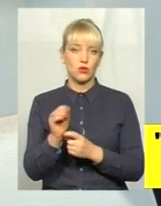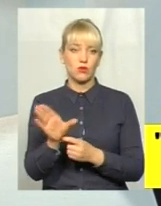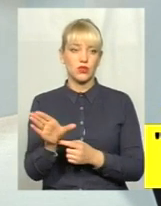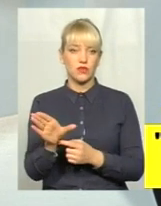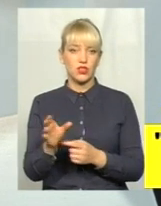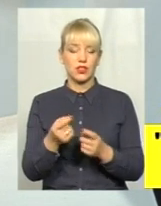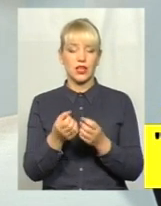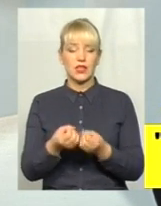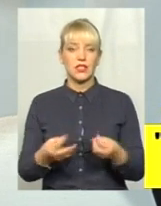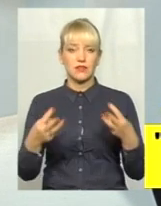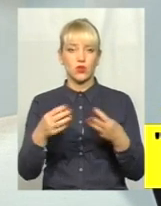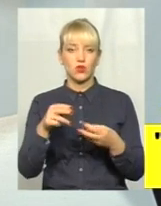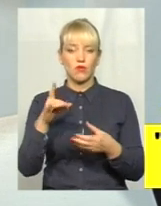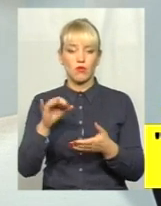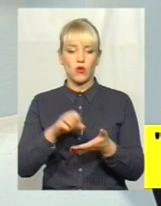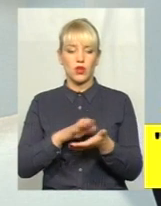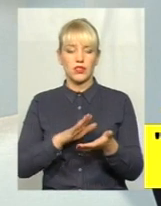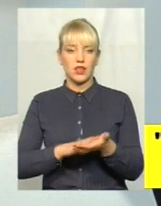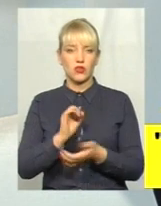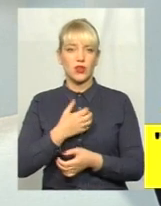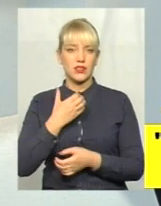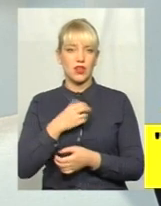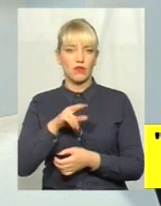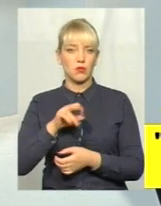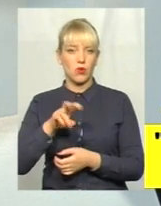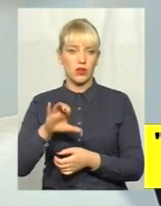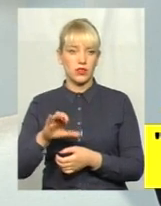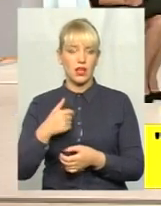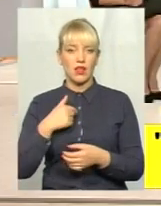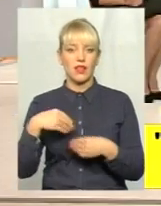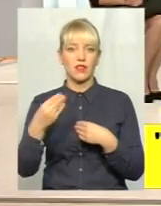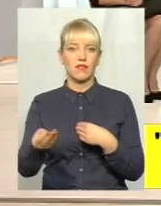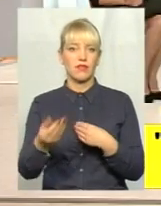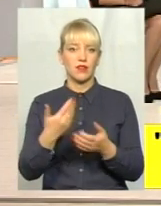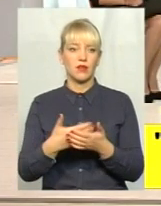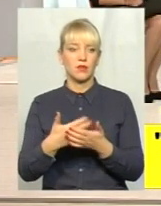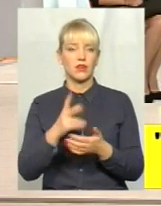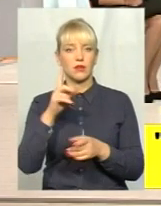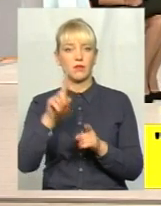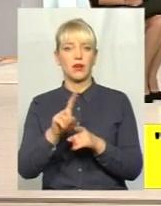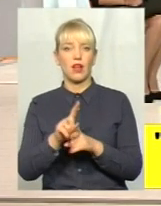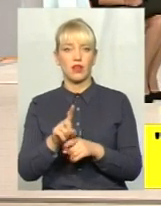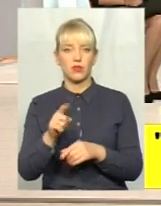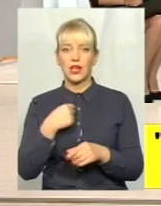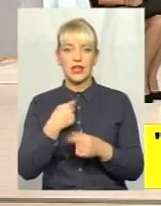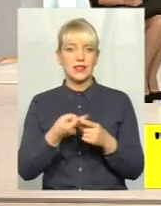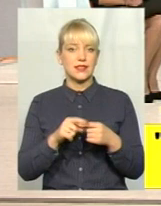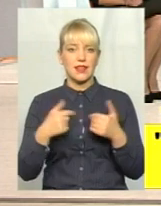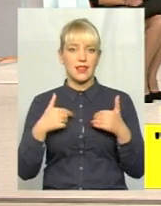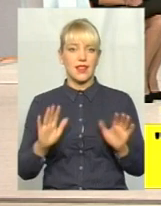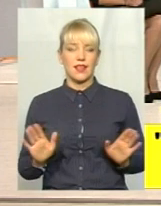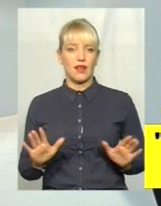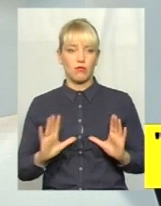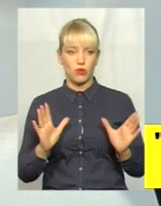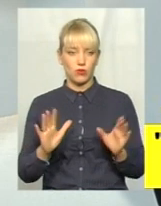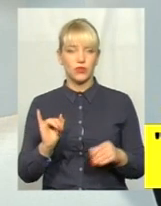свідоцтво про реєстрацію і страхового полісу. Тому він скаже, я давав одному брату, брат давав... не я. Це був